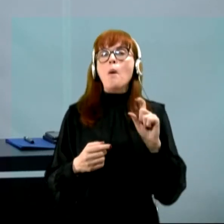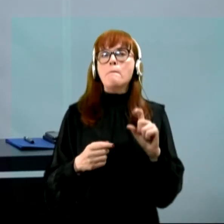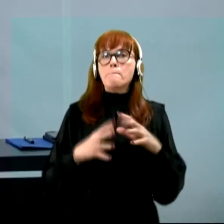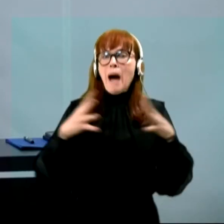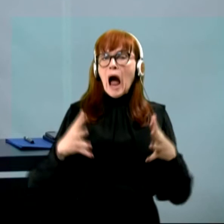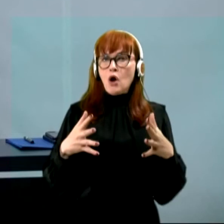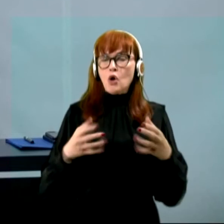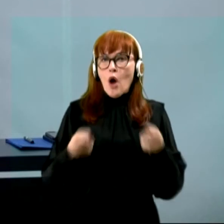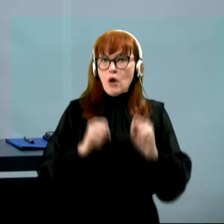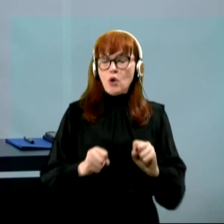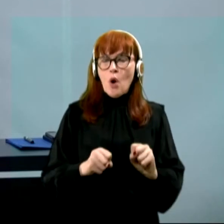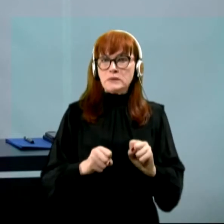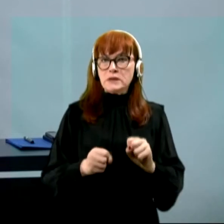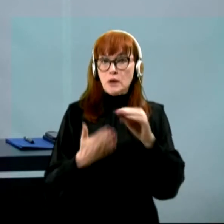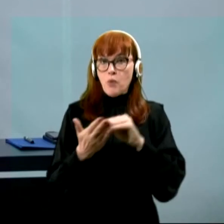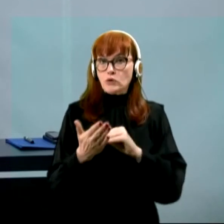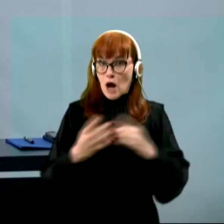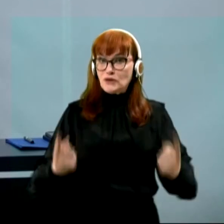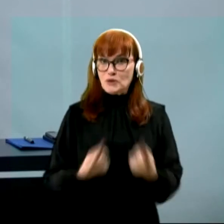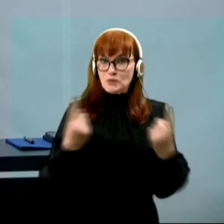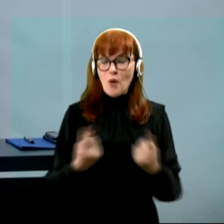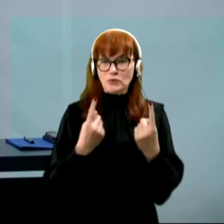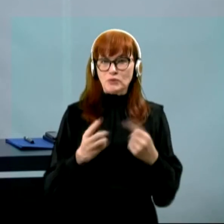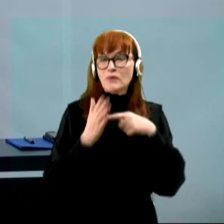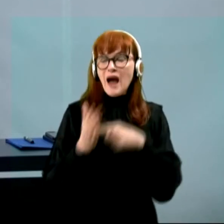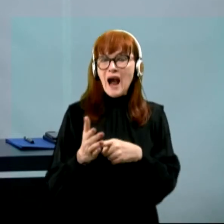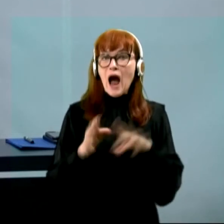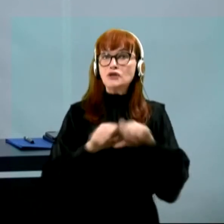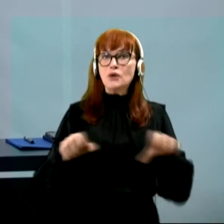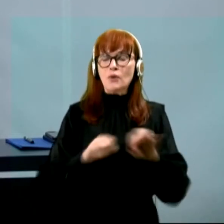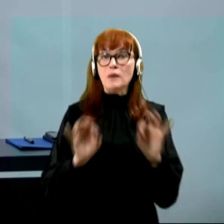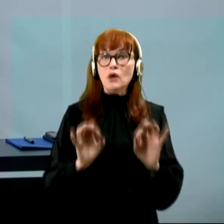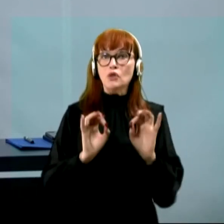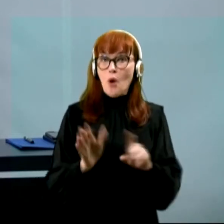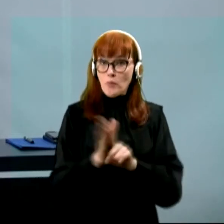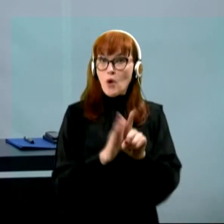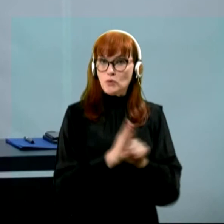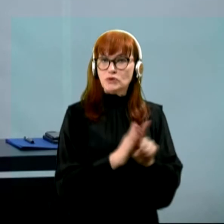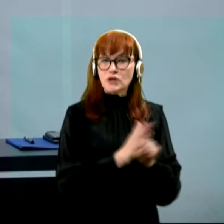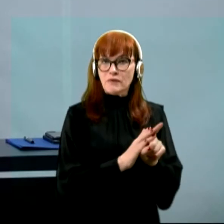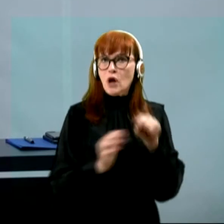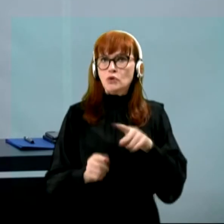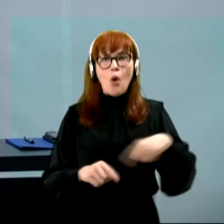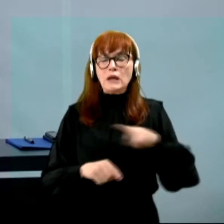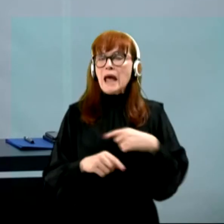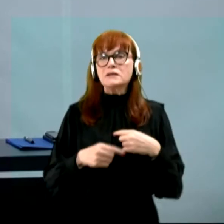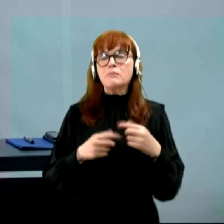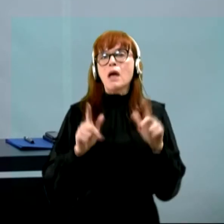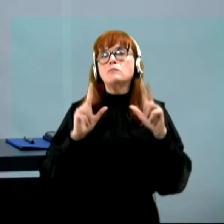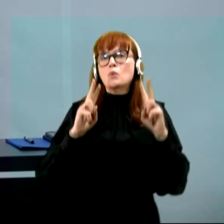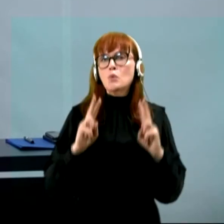zelo spodbudni in kažejo, da so ukrepi dobro učinkovali, nas to ne sme uspavati.